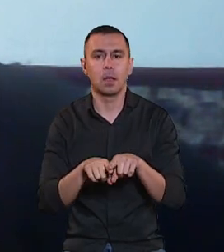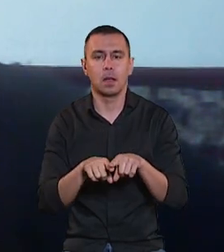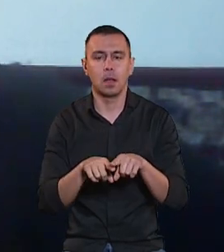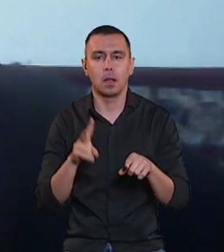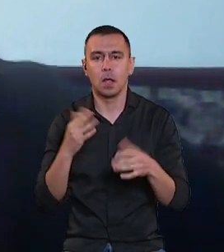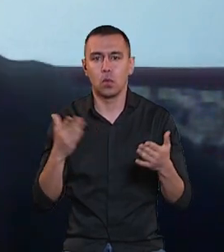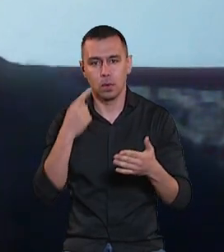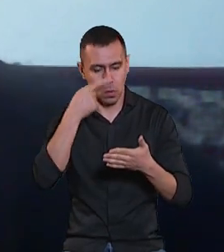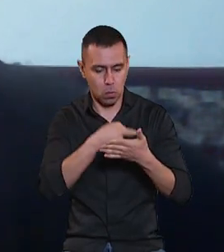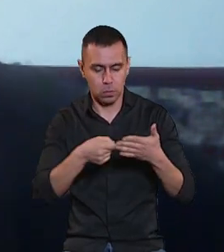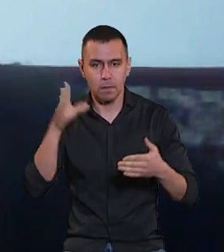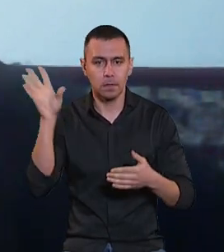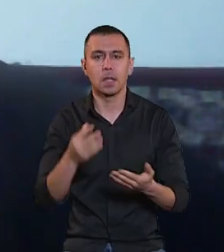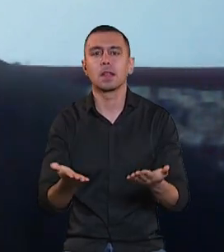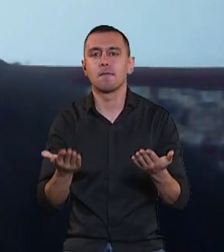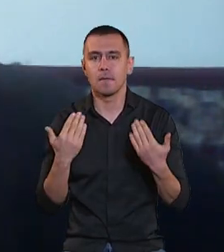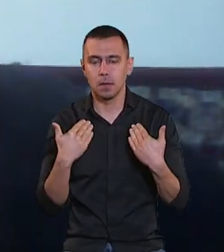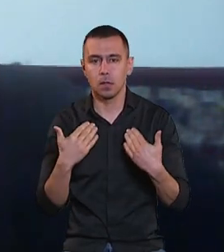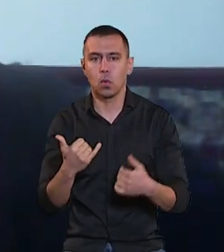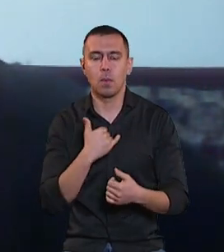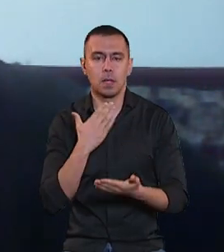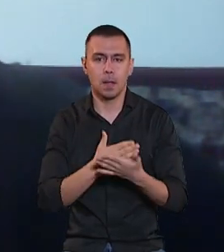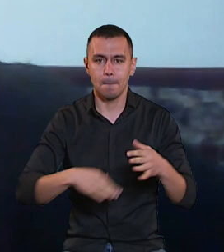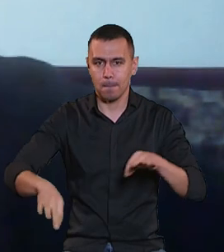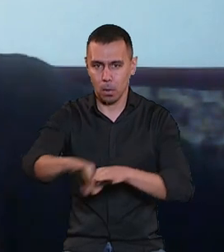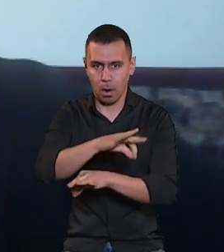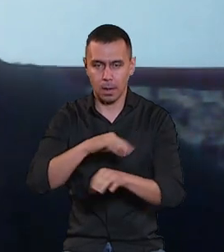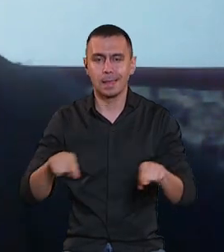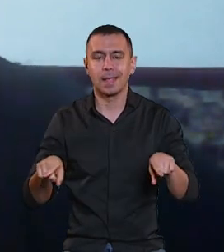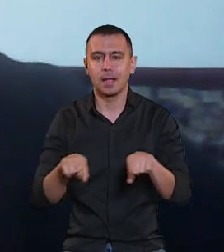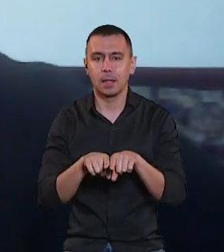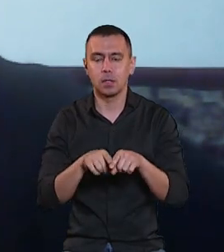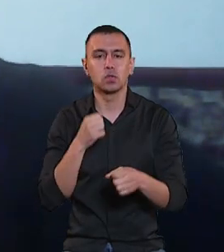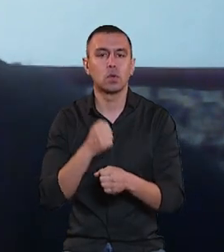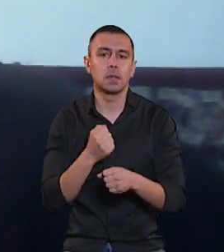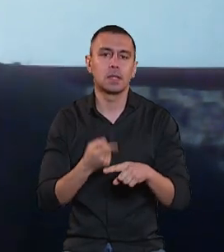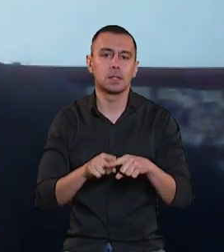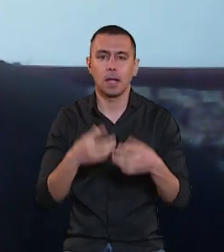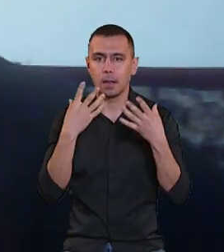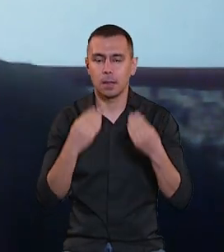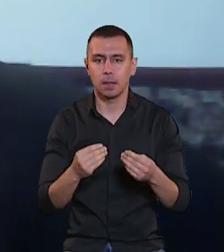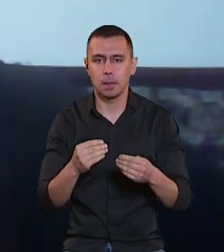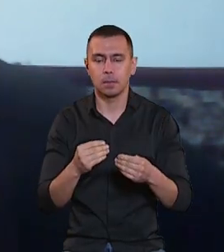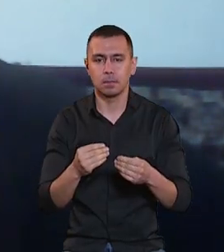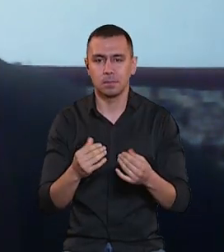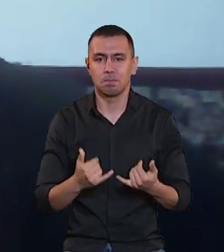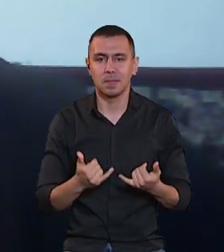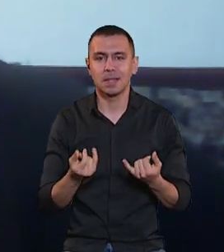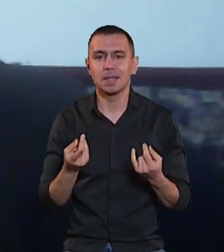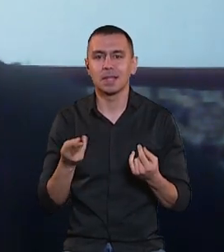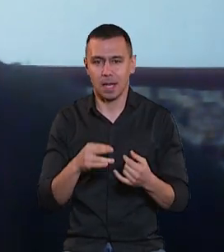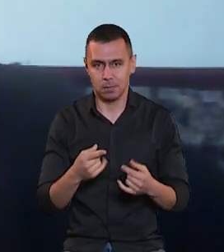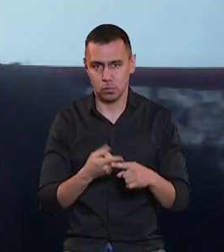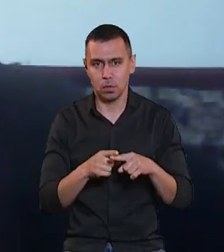яку буду наголошувати всі. Давайте, в мене є проєкт такий, зробити цей день під це. І що це,